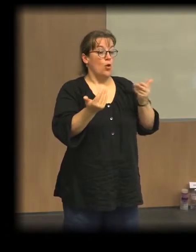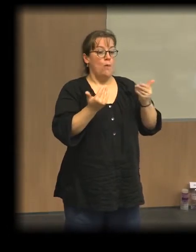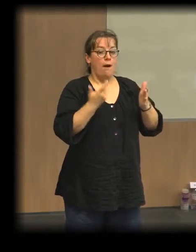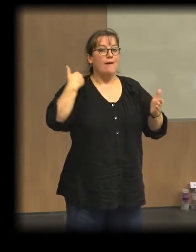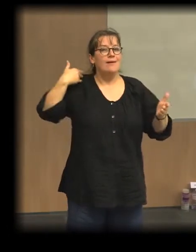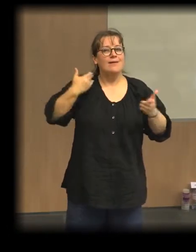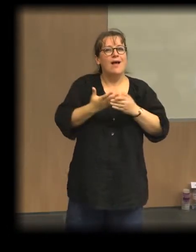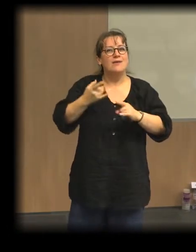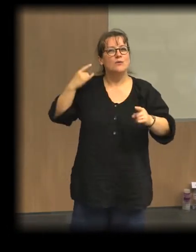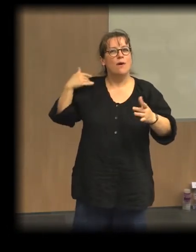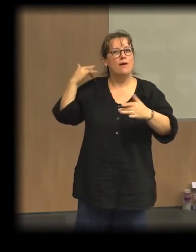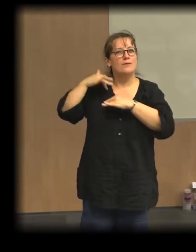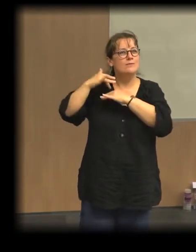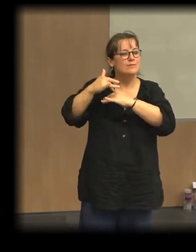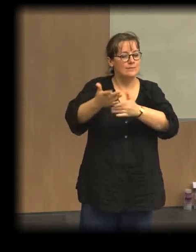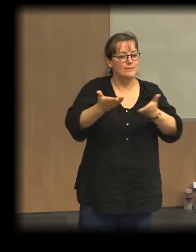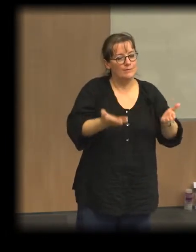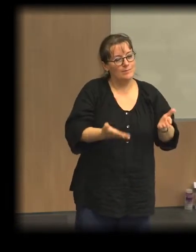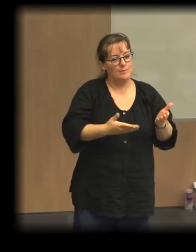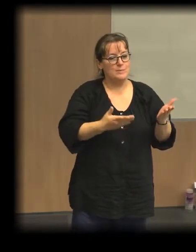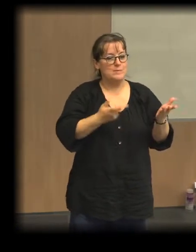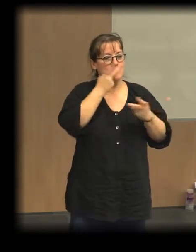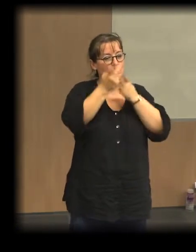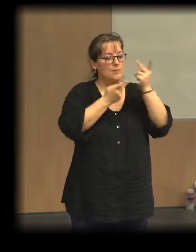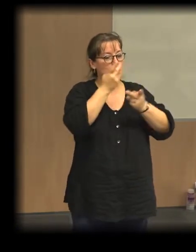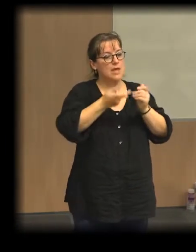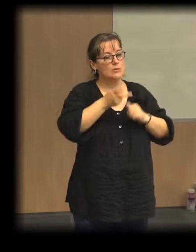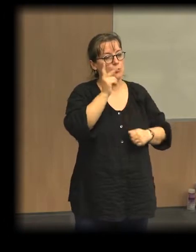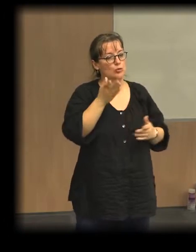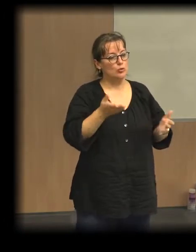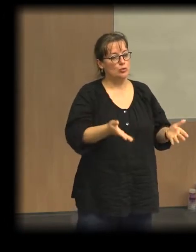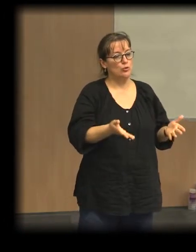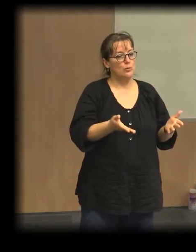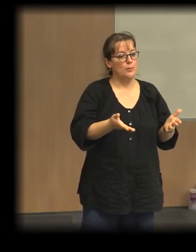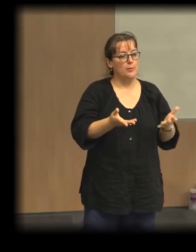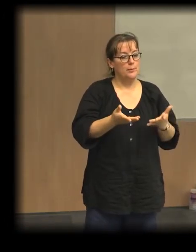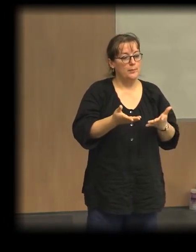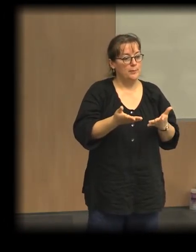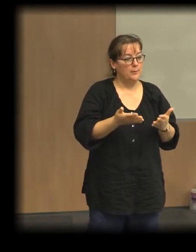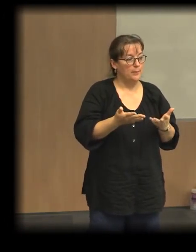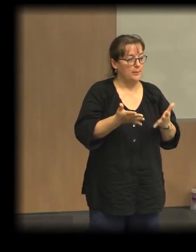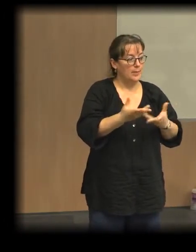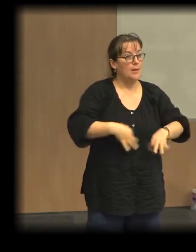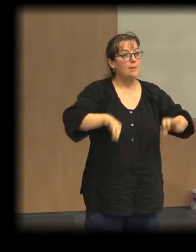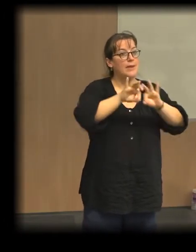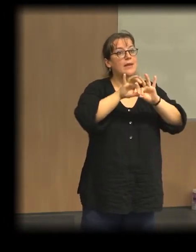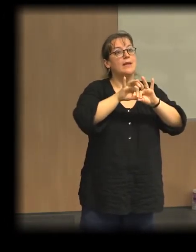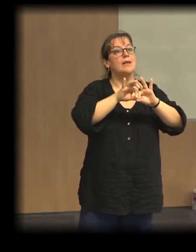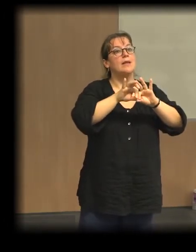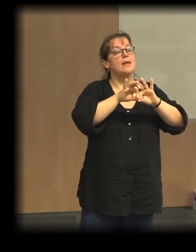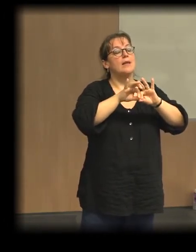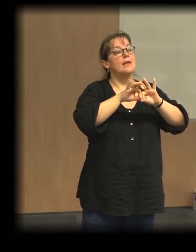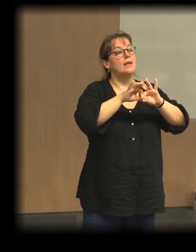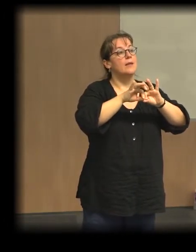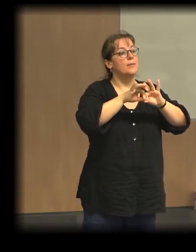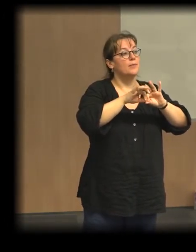que nous avons parcourue, c'est-à-dire un scénario qui aujourd'hui est principalement mis en œuvre dans les pays d'Amérique du